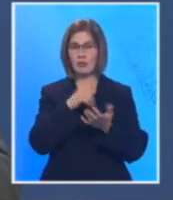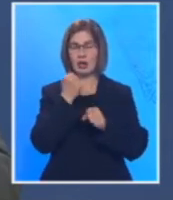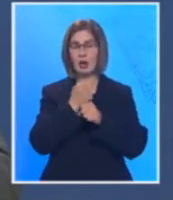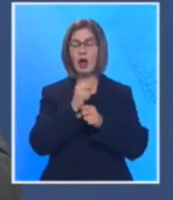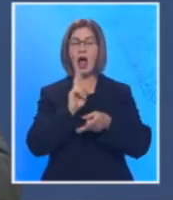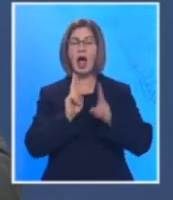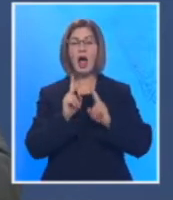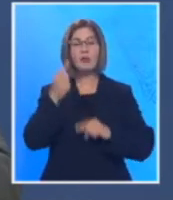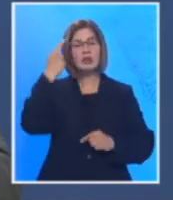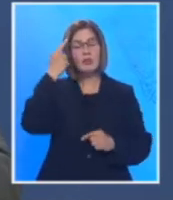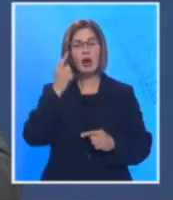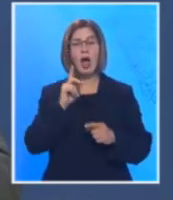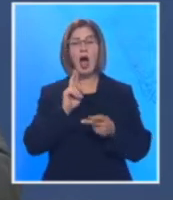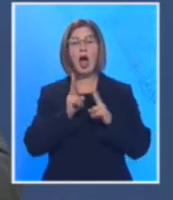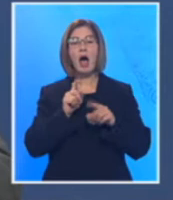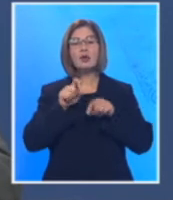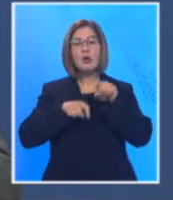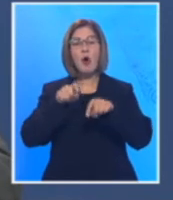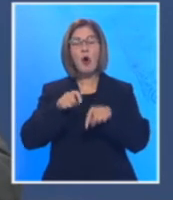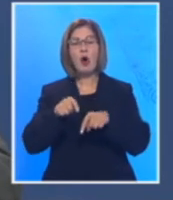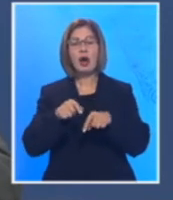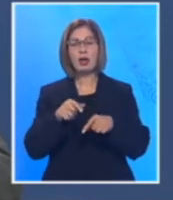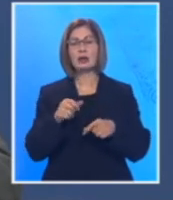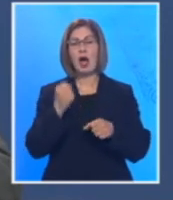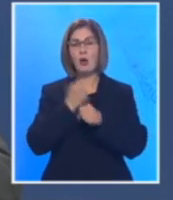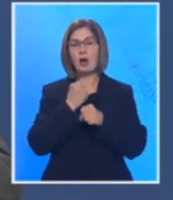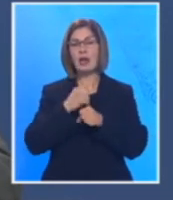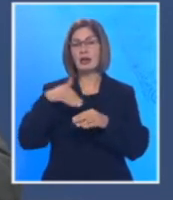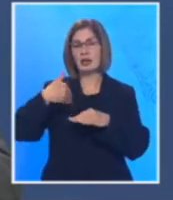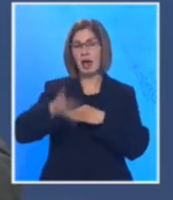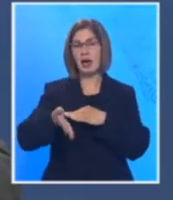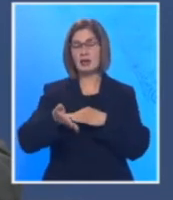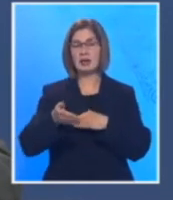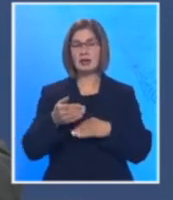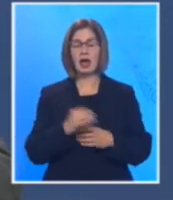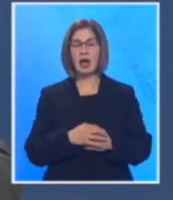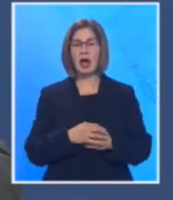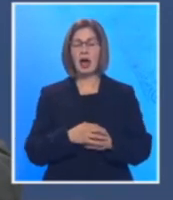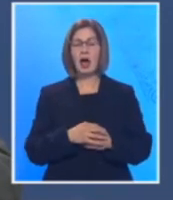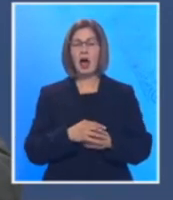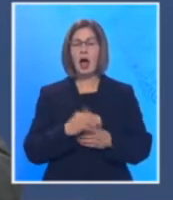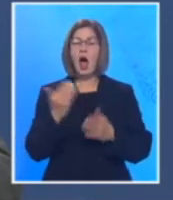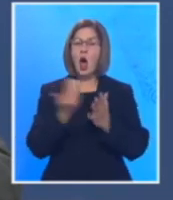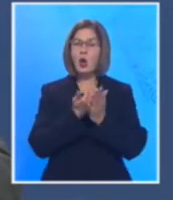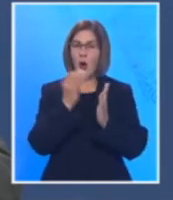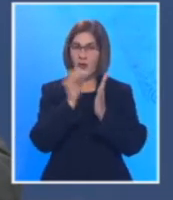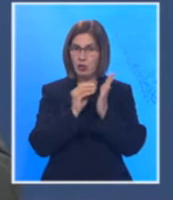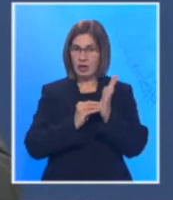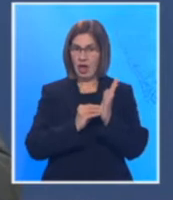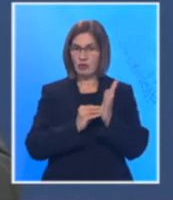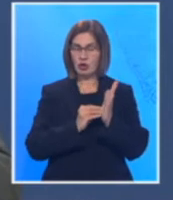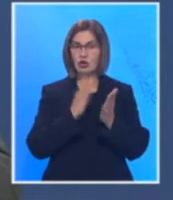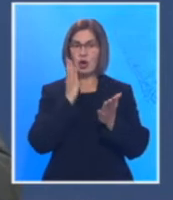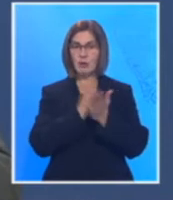znali koje ćemo korake preduzimati kasnije. Dotle će i novi podaci da stignu o samom